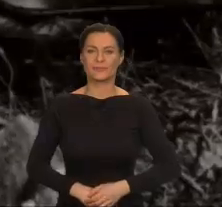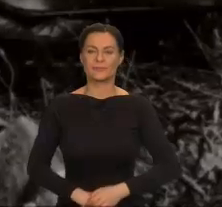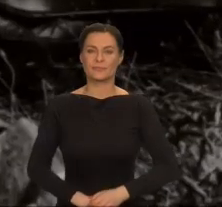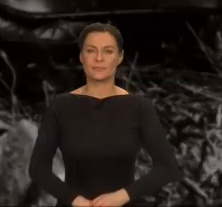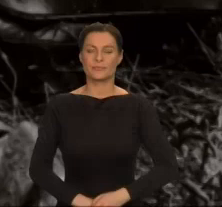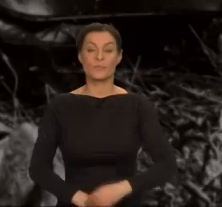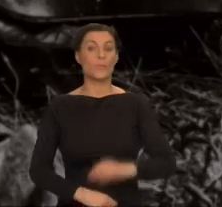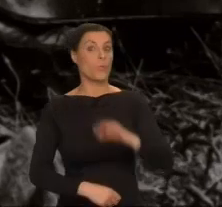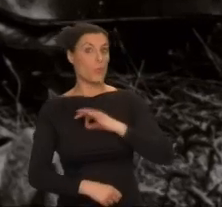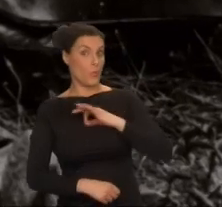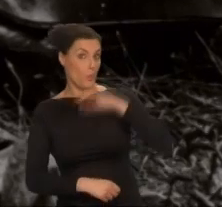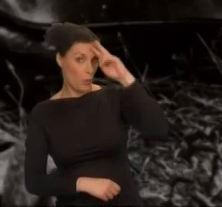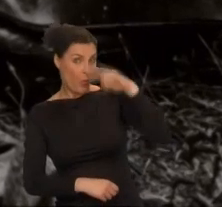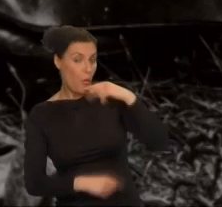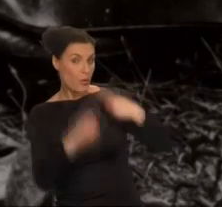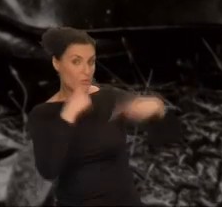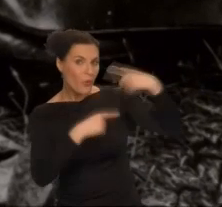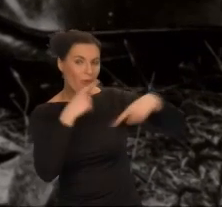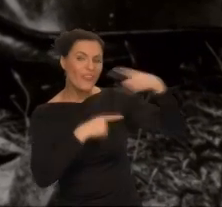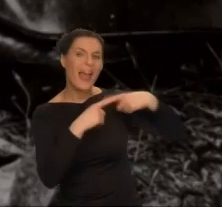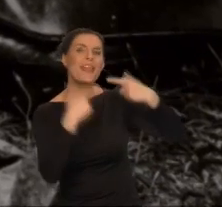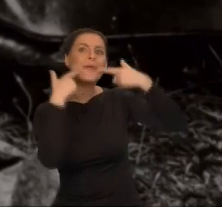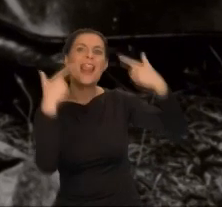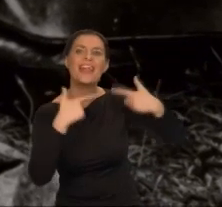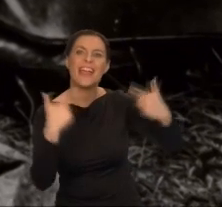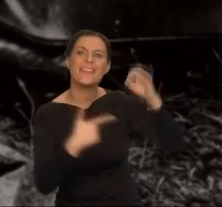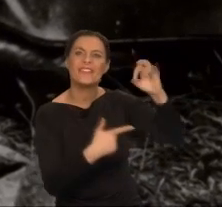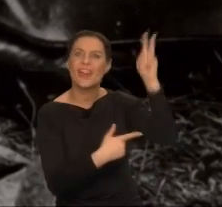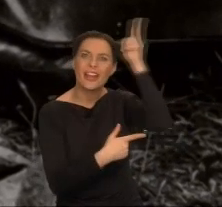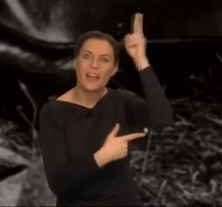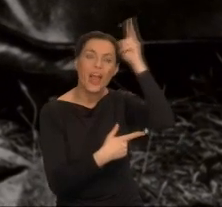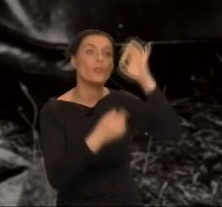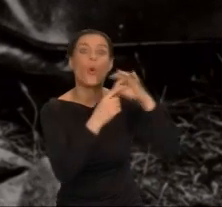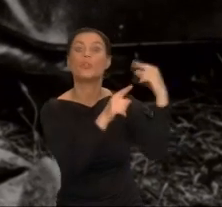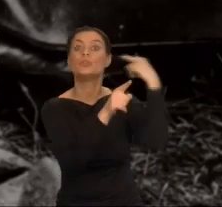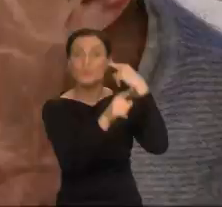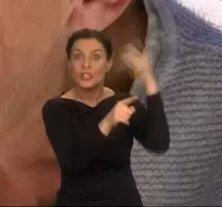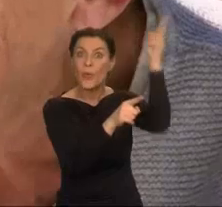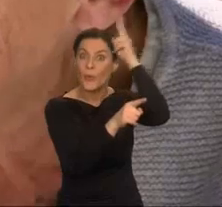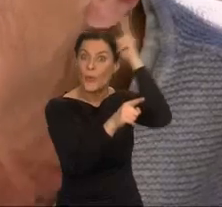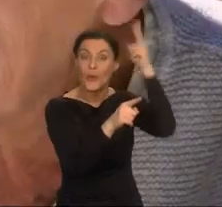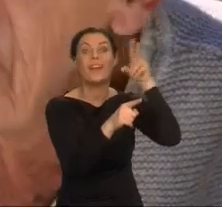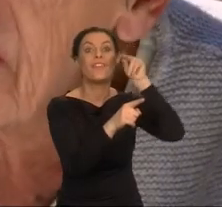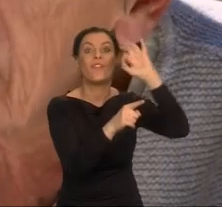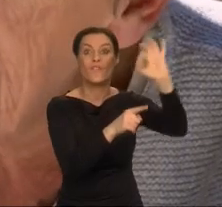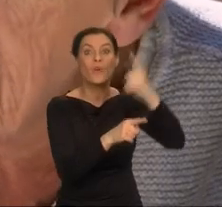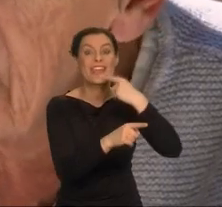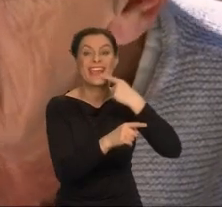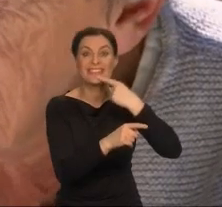Ojciec opowiadał nam indiańskie legendy, czasem na bieżąco tłumacząc z języka, w którym je usłyszał.